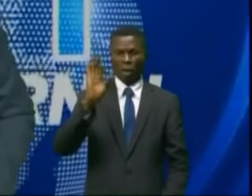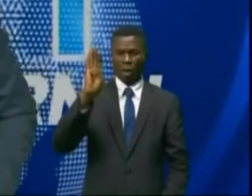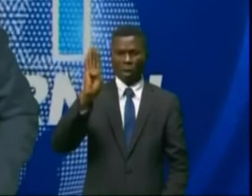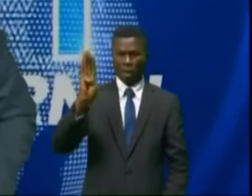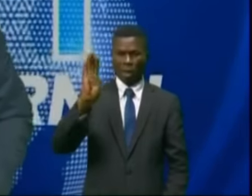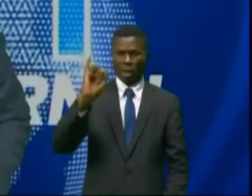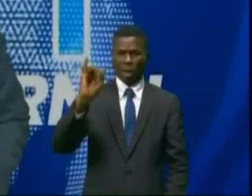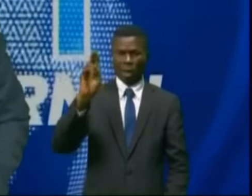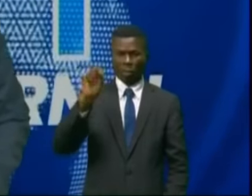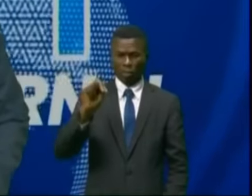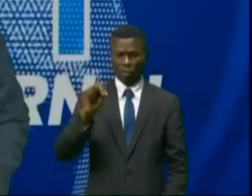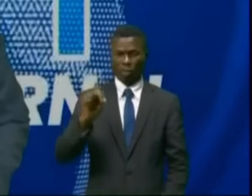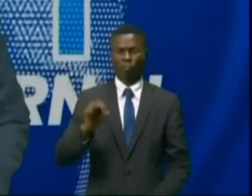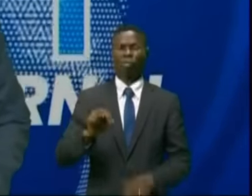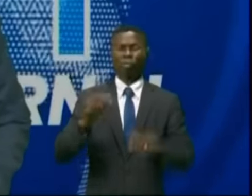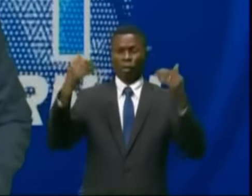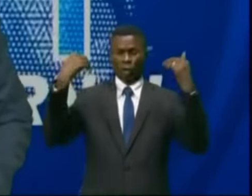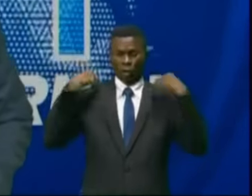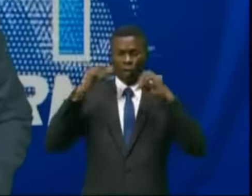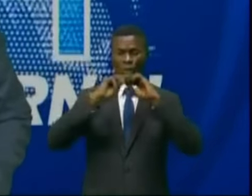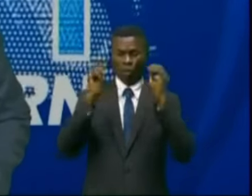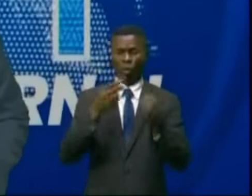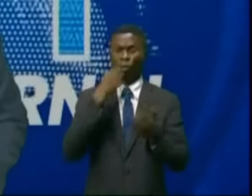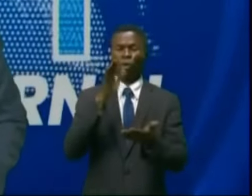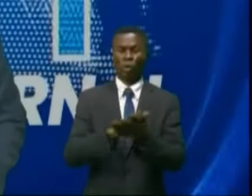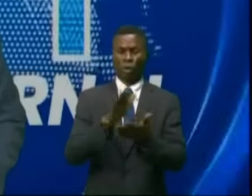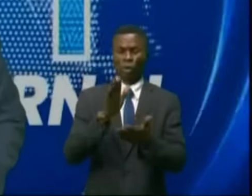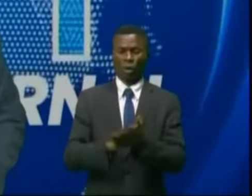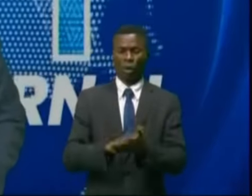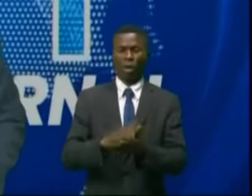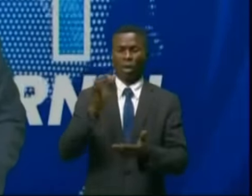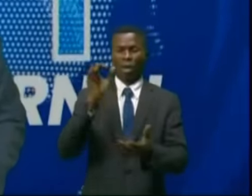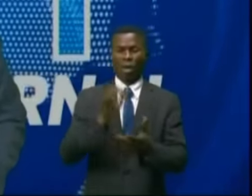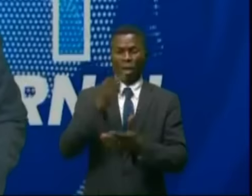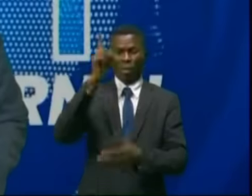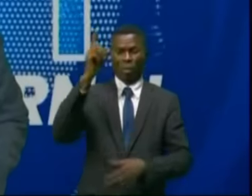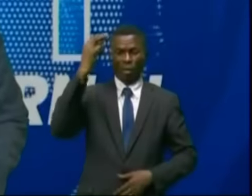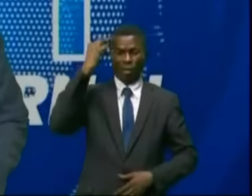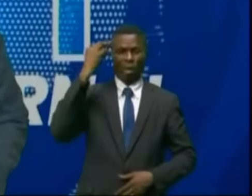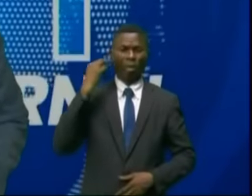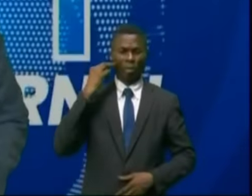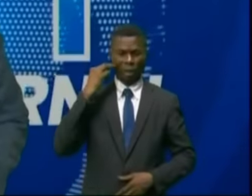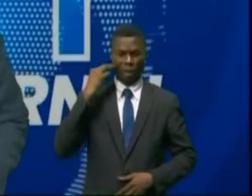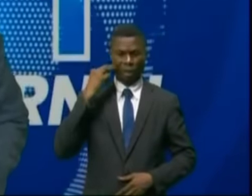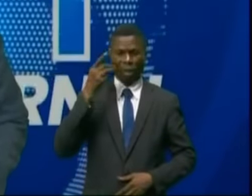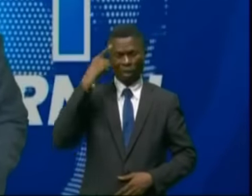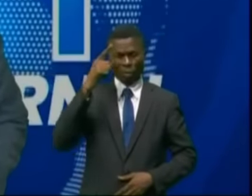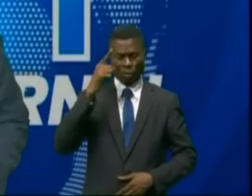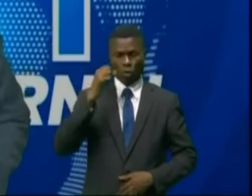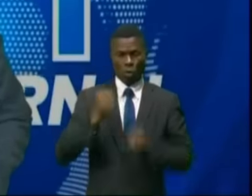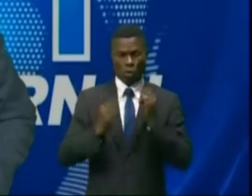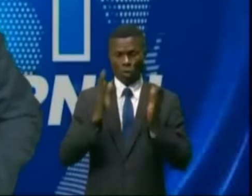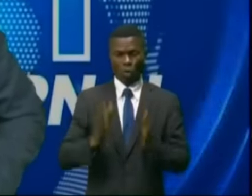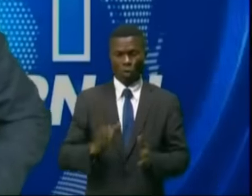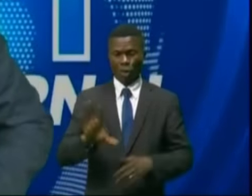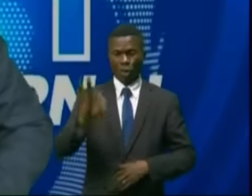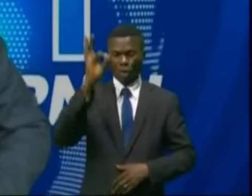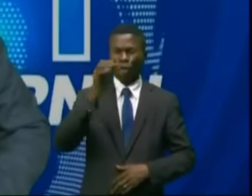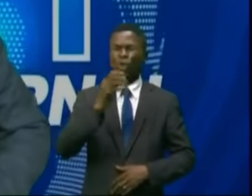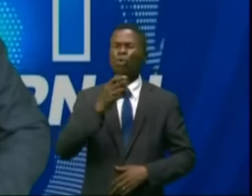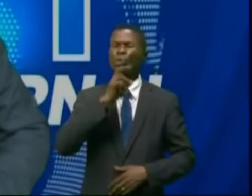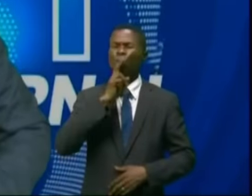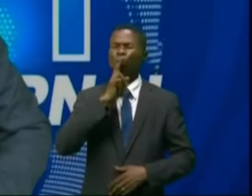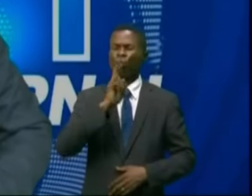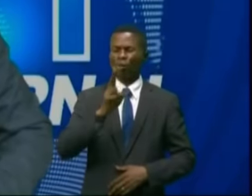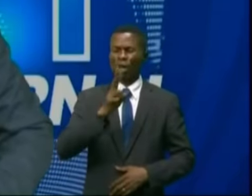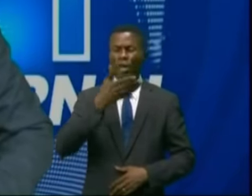Congolaise de voie maritime également félicite la Première Ministre pour la CVM, ce choix historique fait par